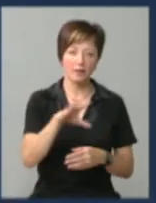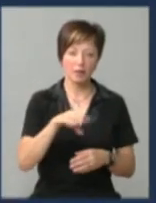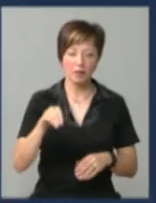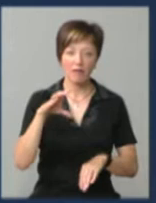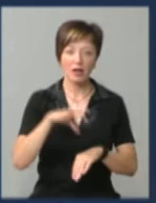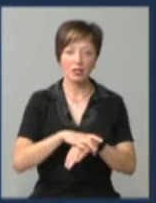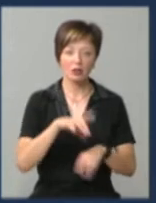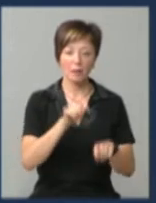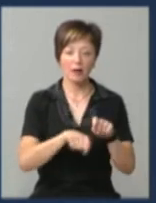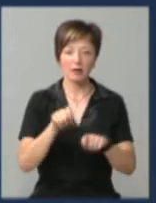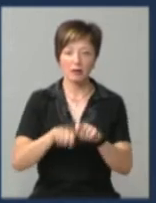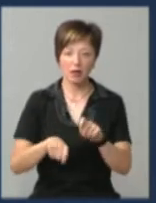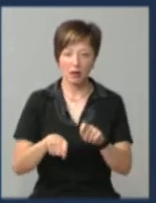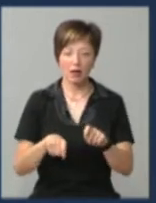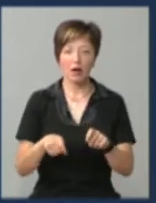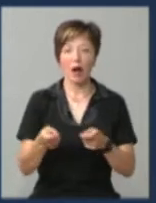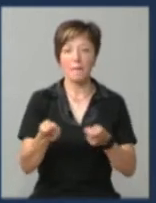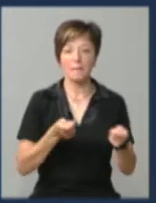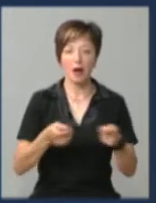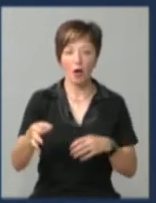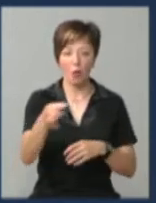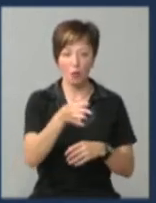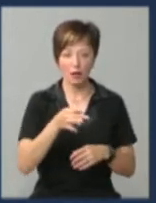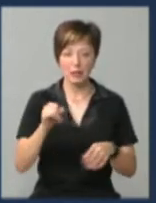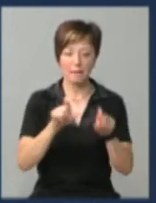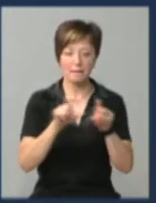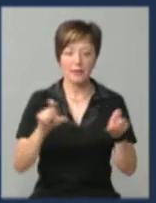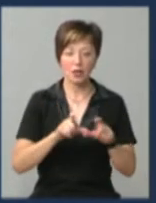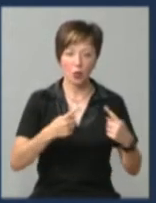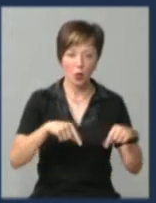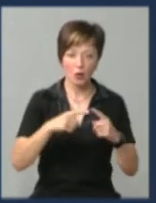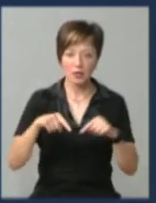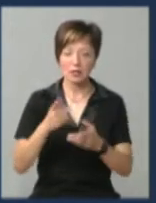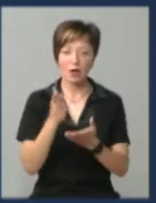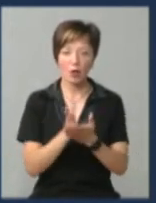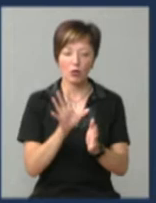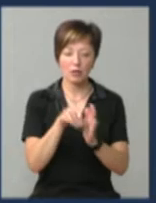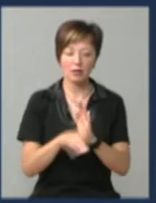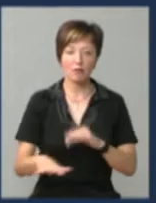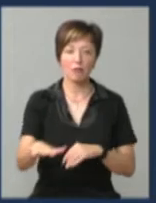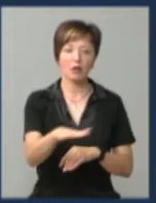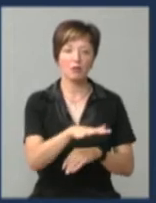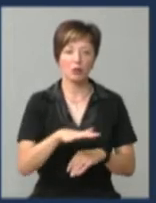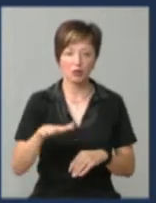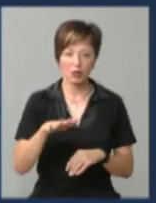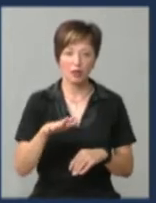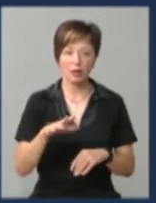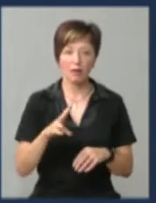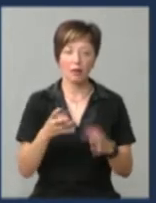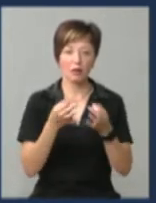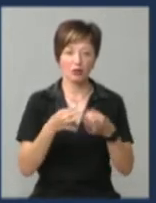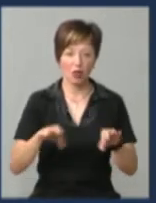протестовані це апарат облдержадміністрації та структурні підрозділи, які знаходяться в приміщенні на Майдані